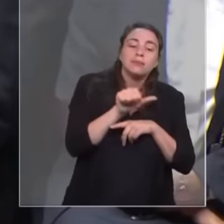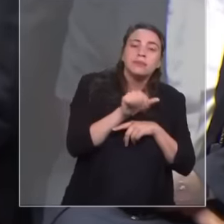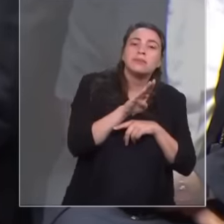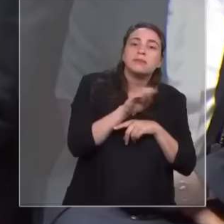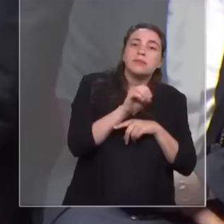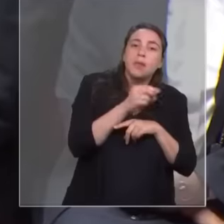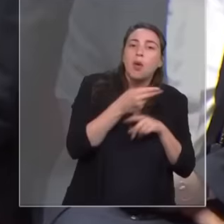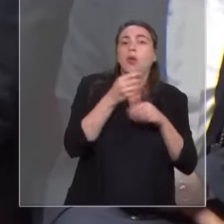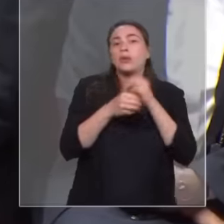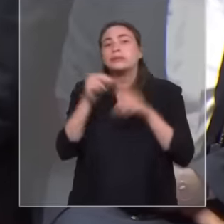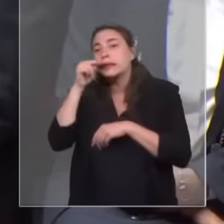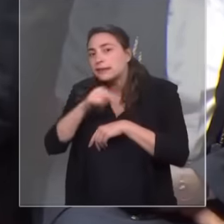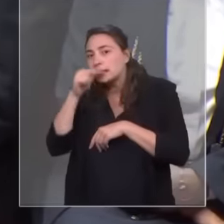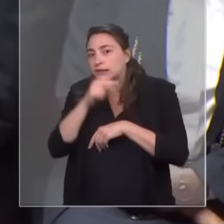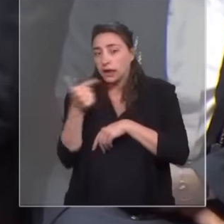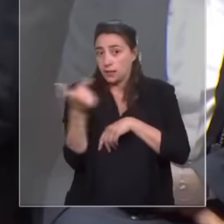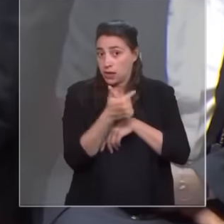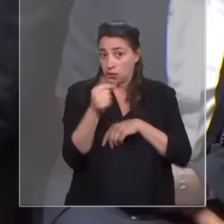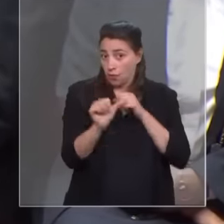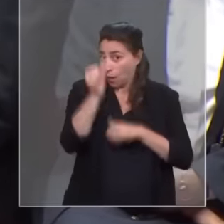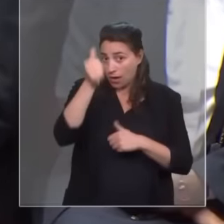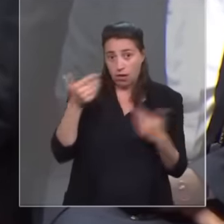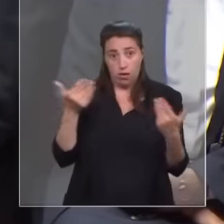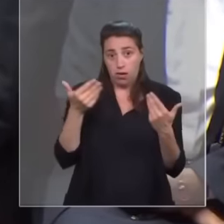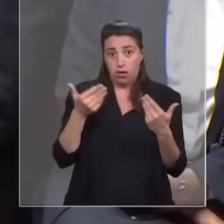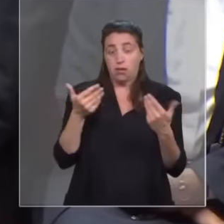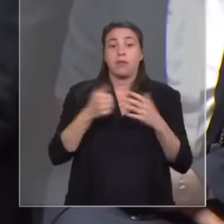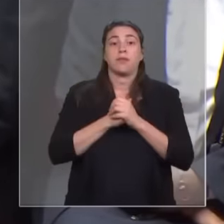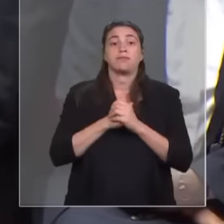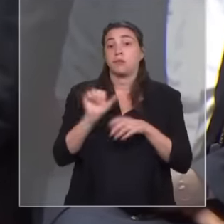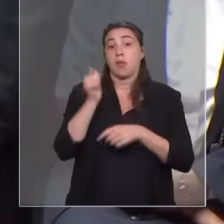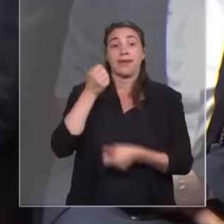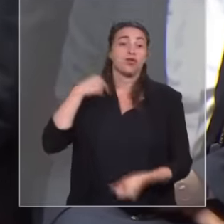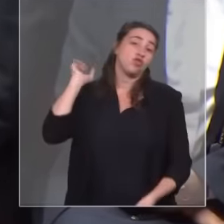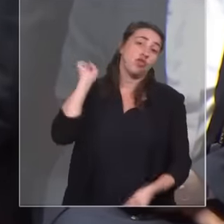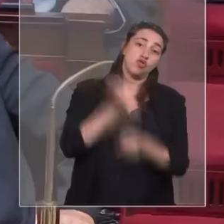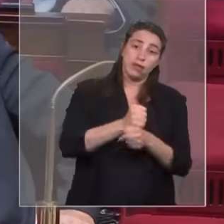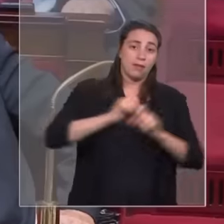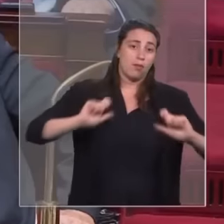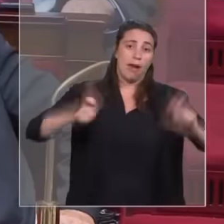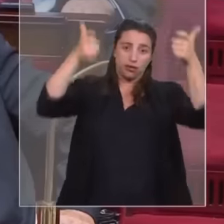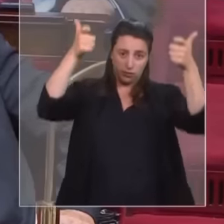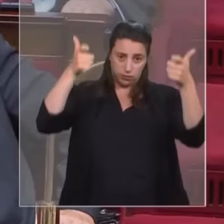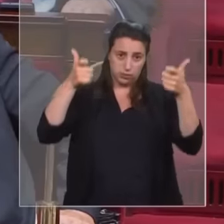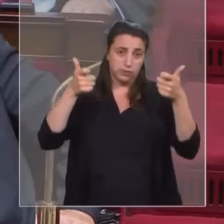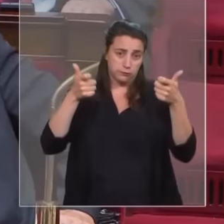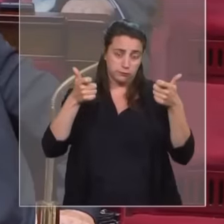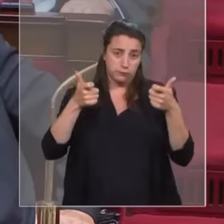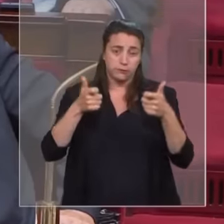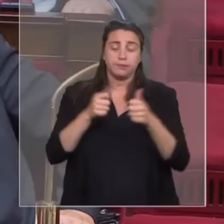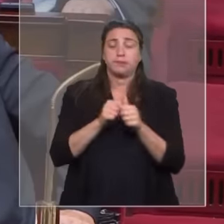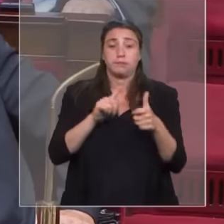les deux principes qui nous gouvernent toujours. Un, nous condamnons tous les coups d'État. Deux,